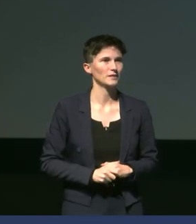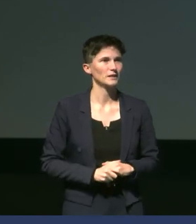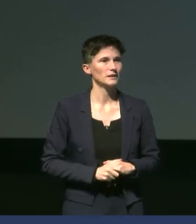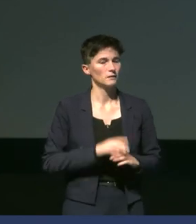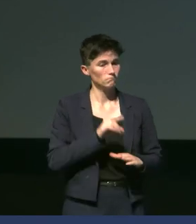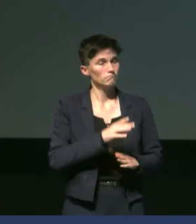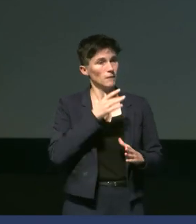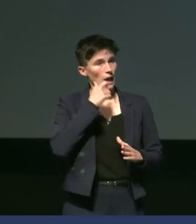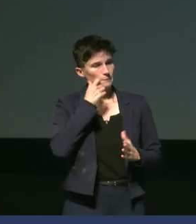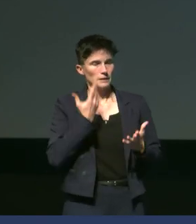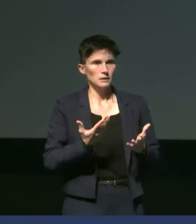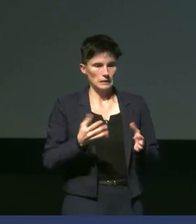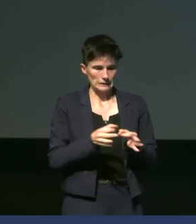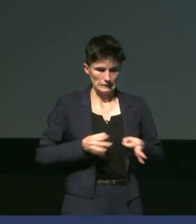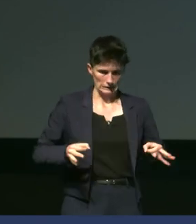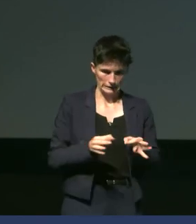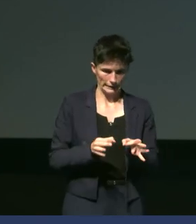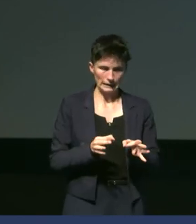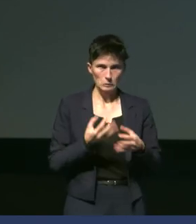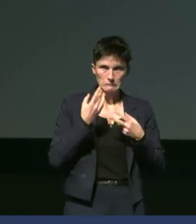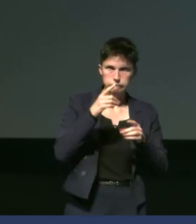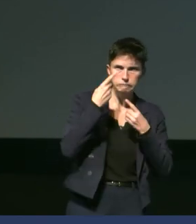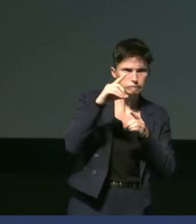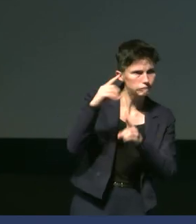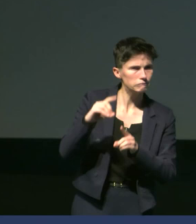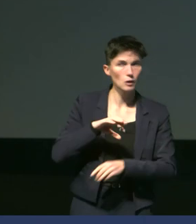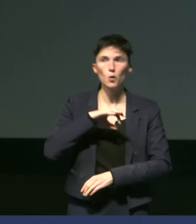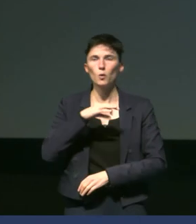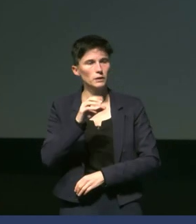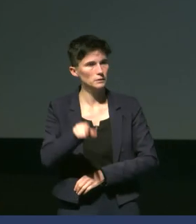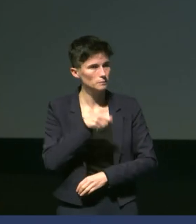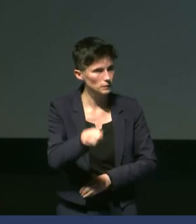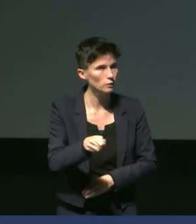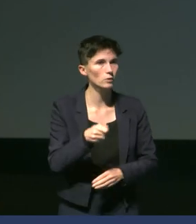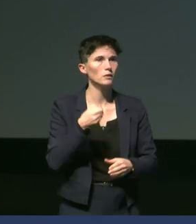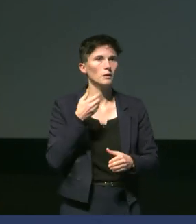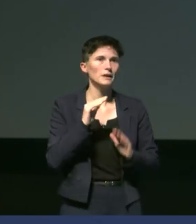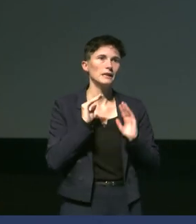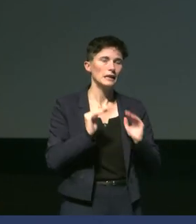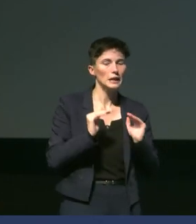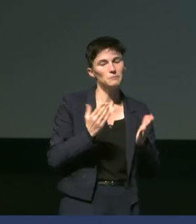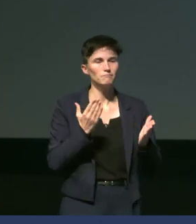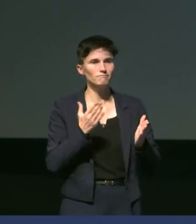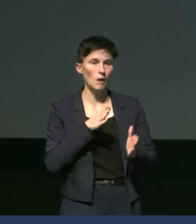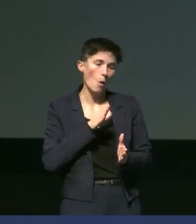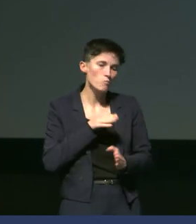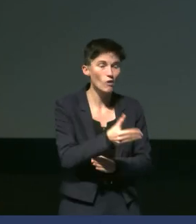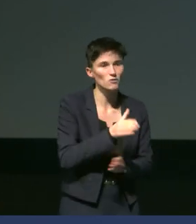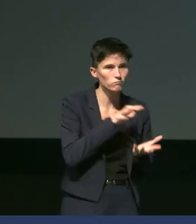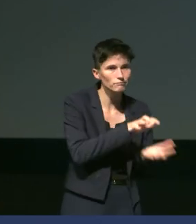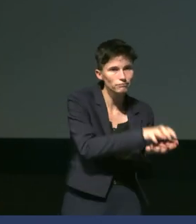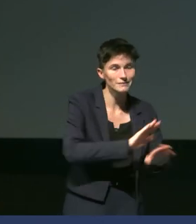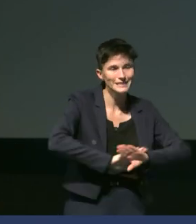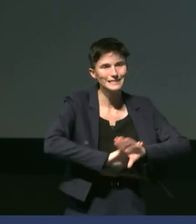espèce qui défend son territoire, bien évidemment. Après, on est chez des espèces piscivores qui vont manger des poissons, donc ils n'ont pas